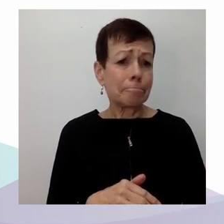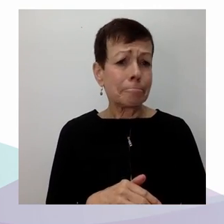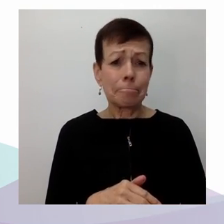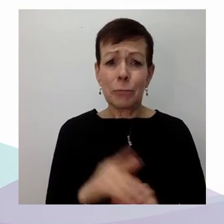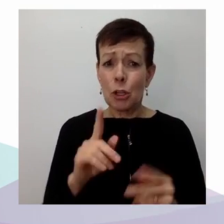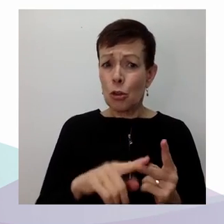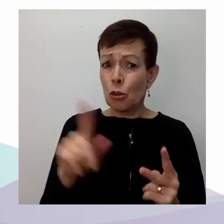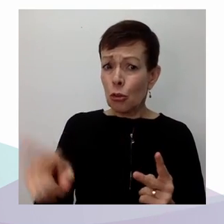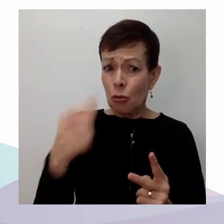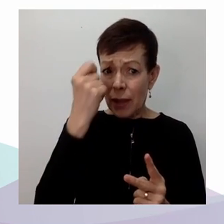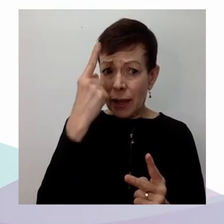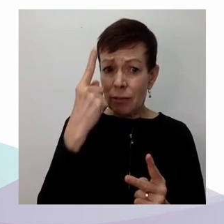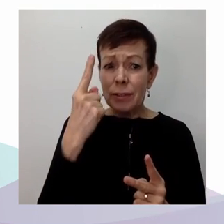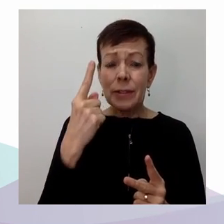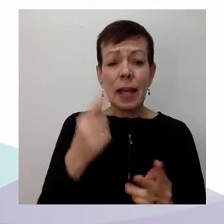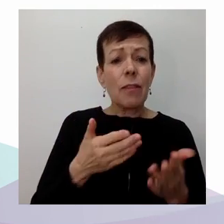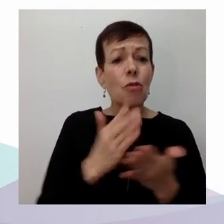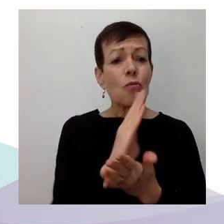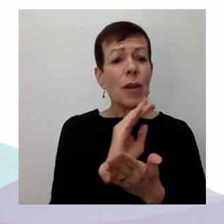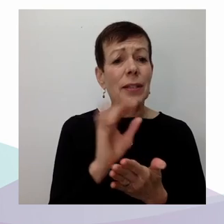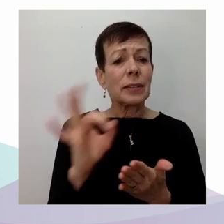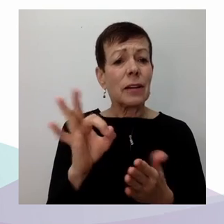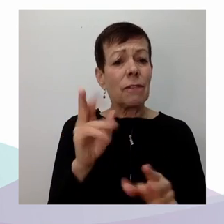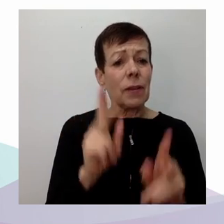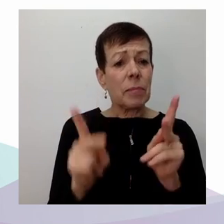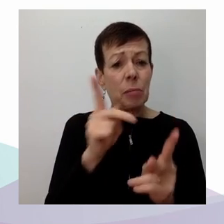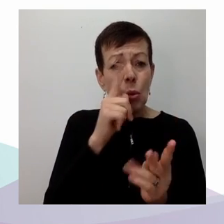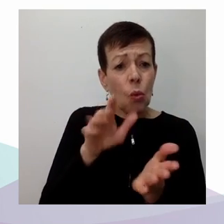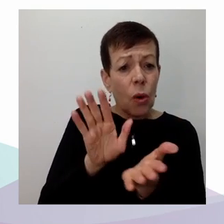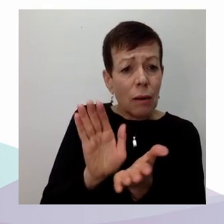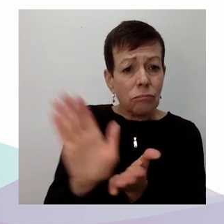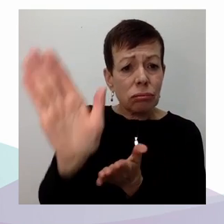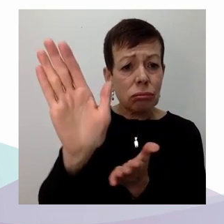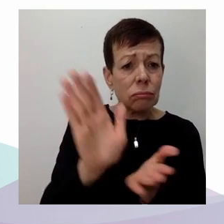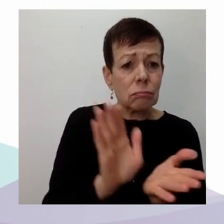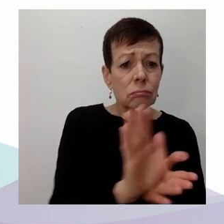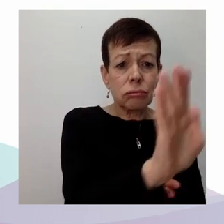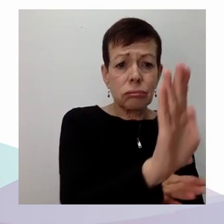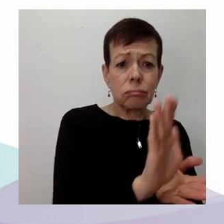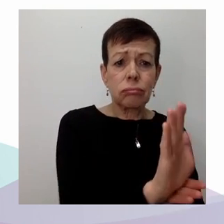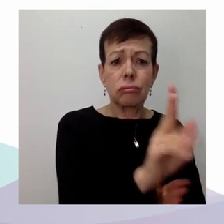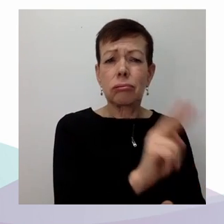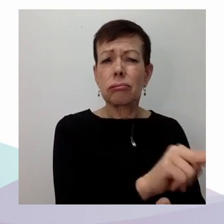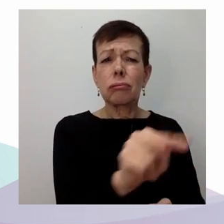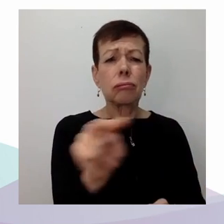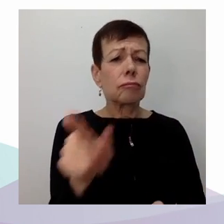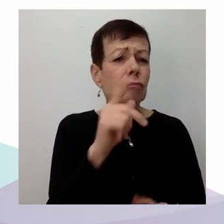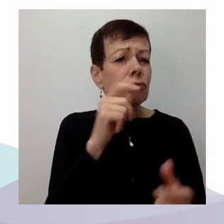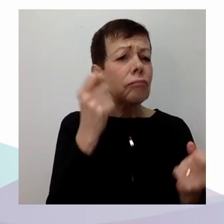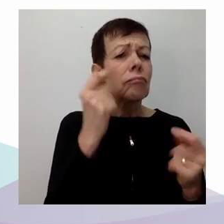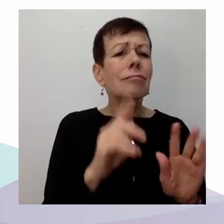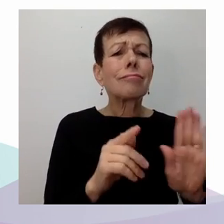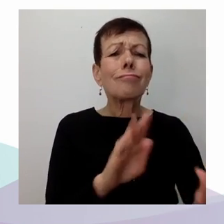pense qu un enjeu important ici, mais ce qui est important peut-être de garder en tête par rapport à cette question, c'est que la